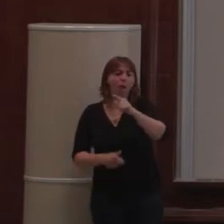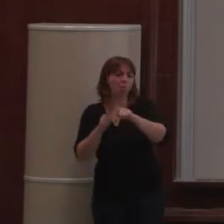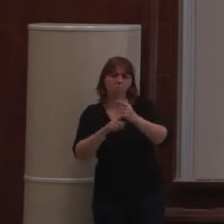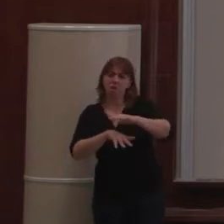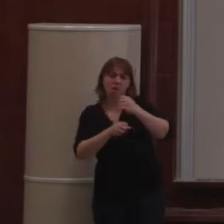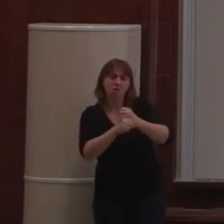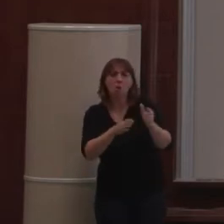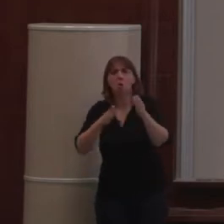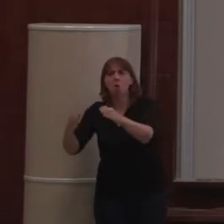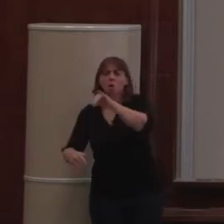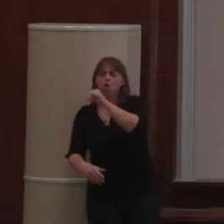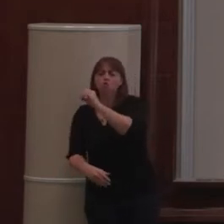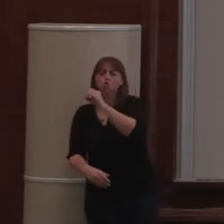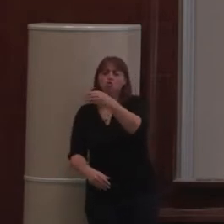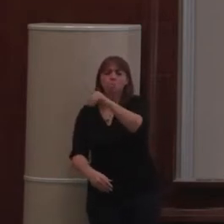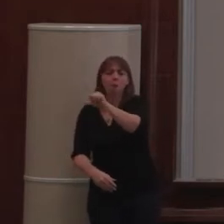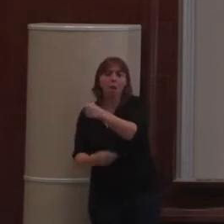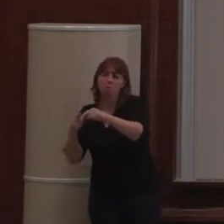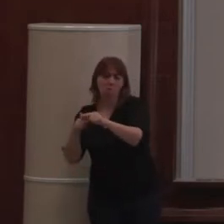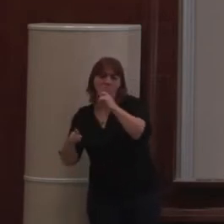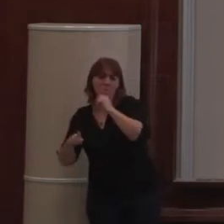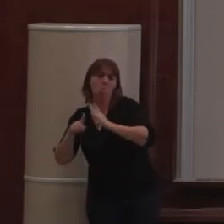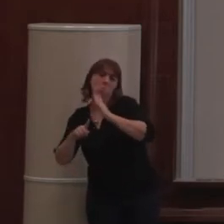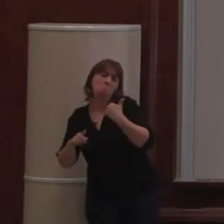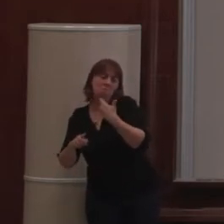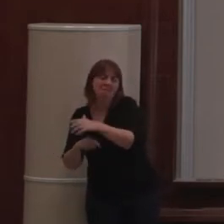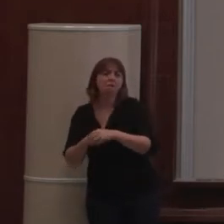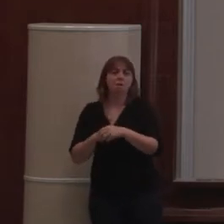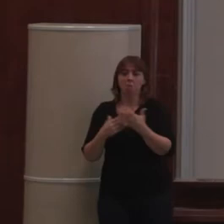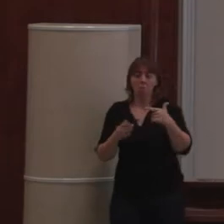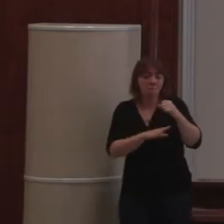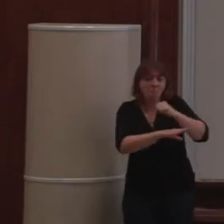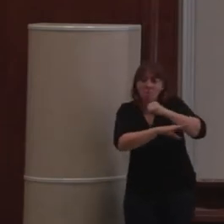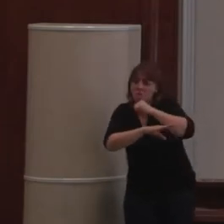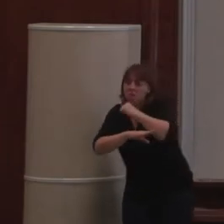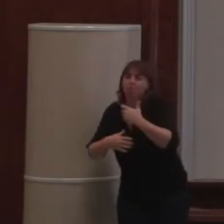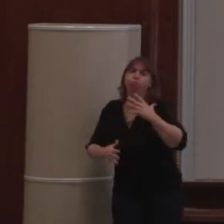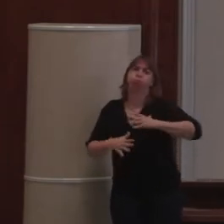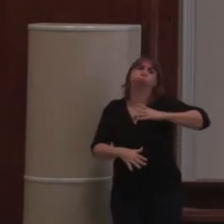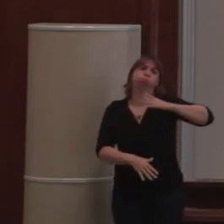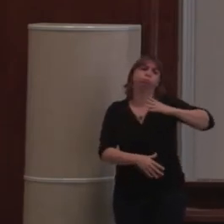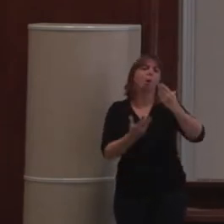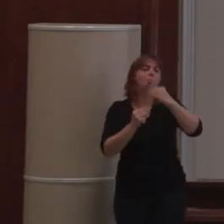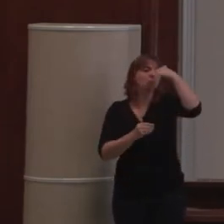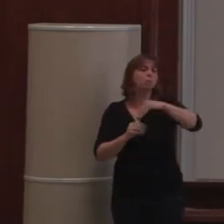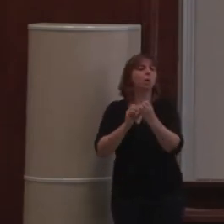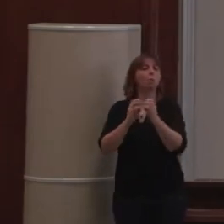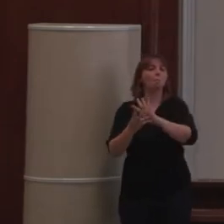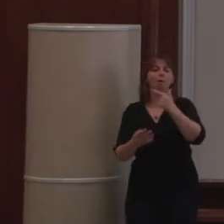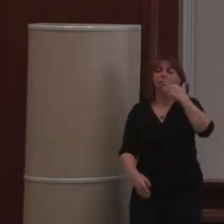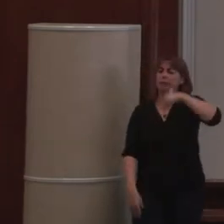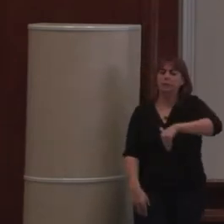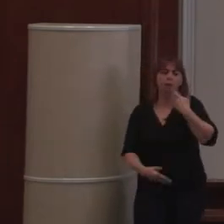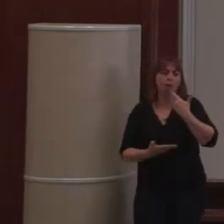pas non plus tout récent. Et alors, c'est intéressant parce qu'on est dans un domaine, le web, où les choses vont très, très vite. Donc, ne sais pas parmi